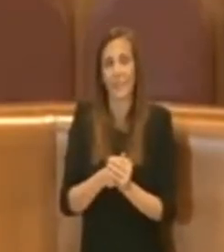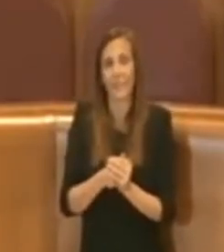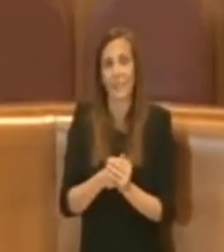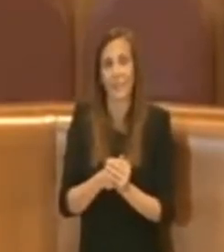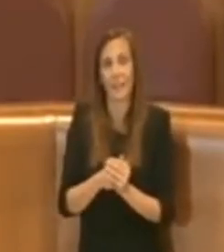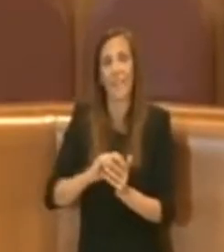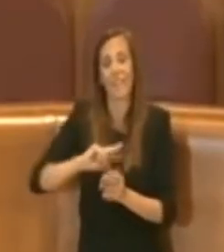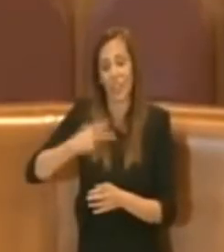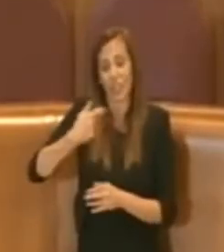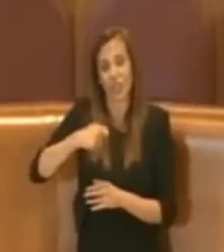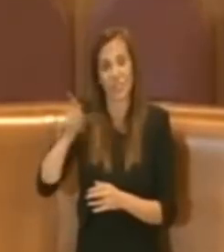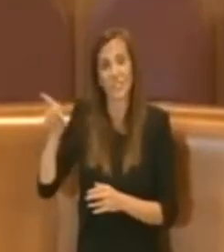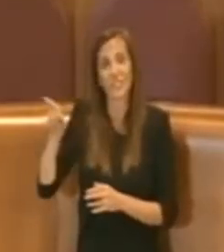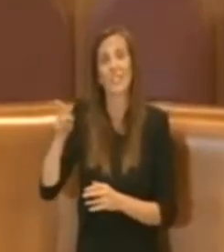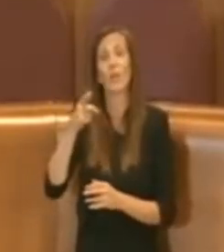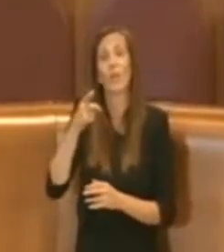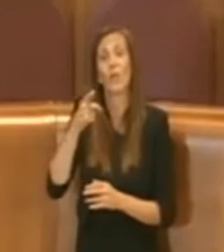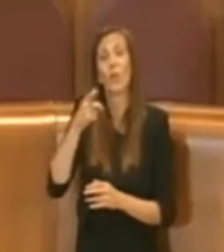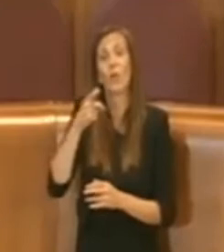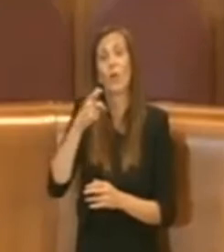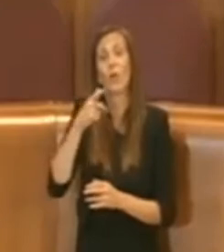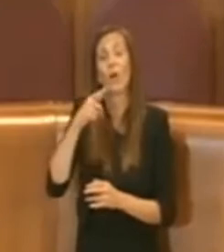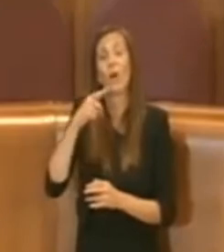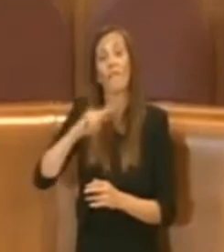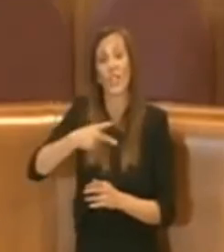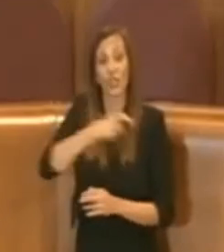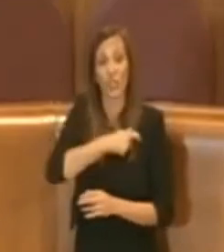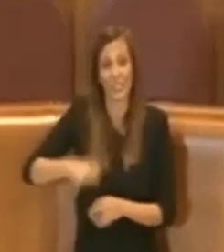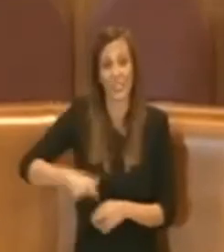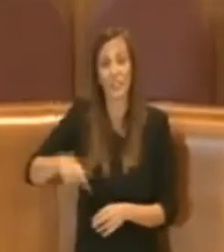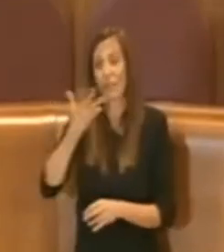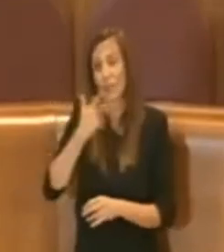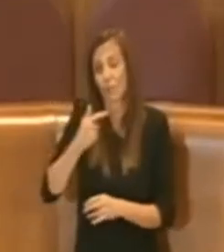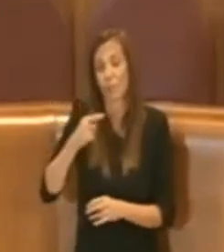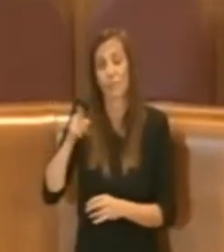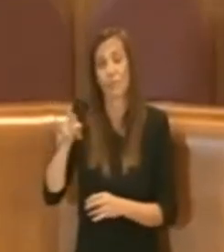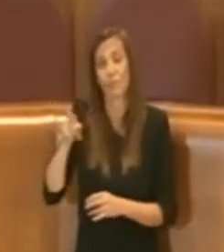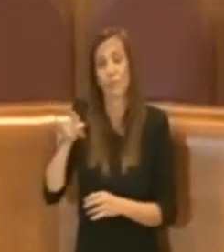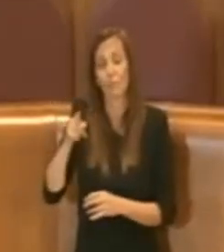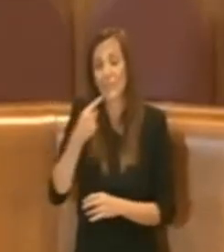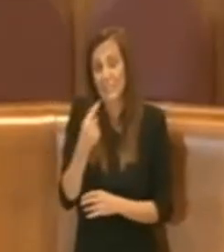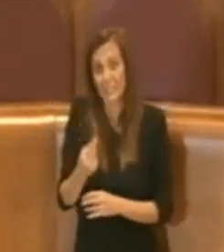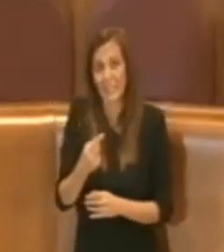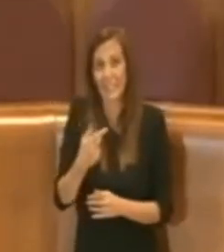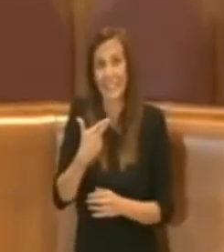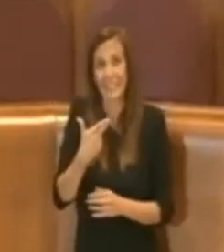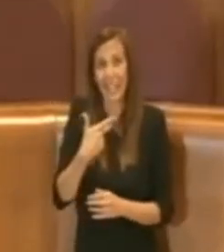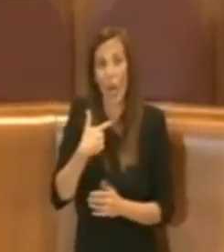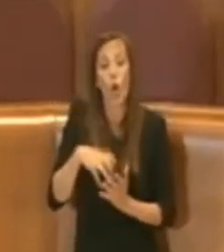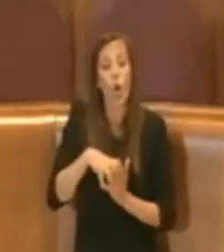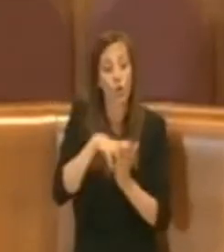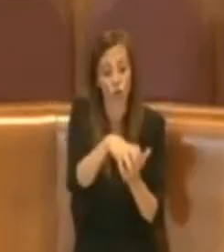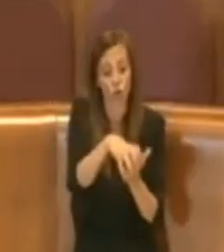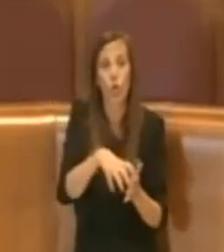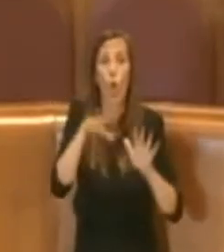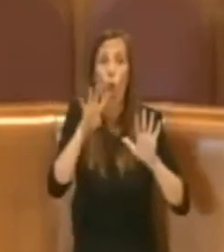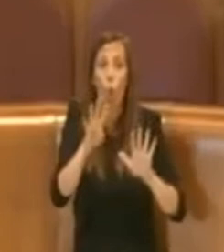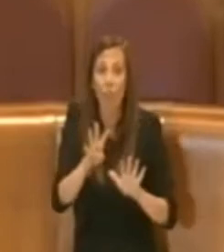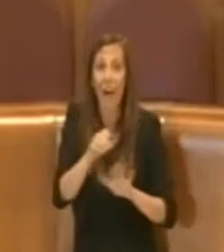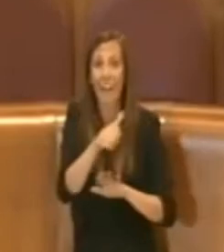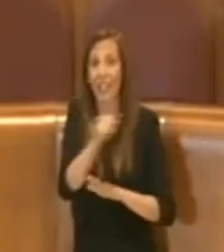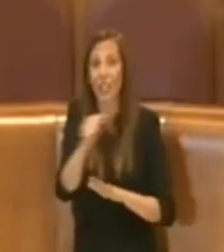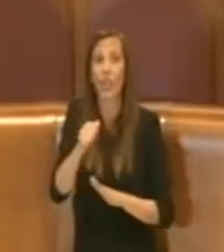il vice sindaco che in casi simili le concessioni vengono date anche per novanta cento anni vedi l